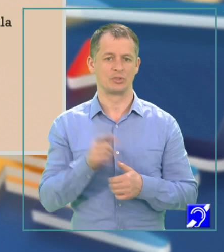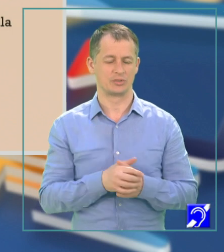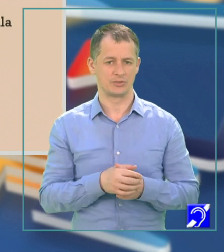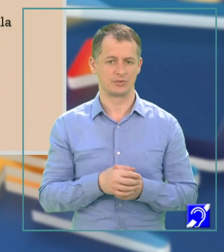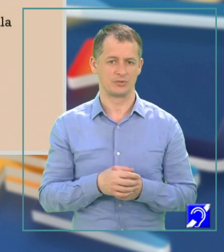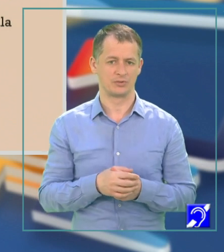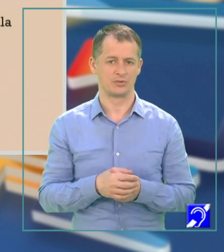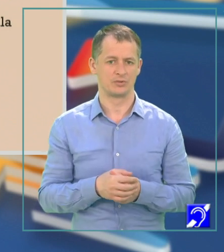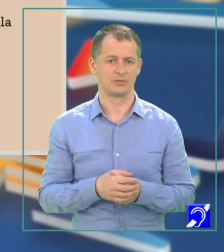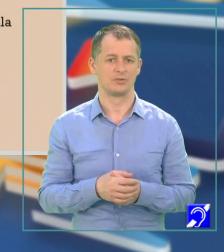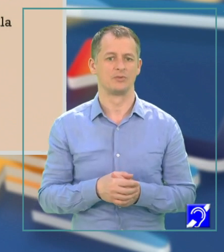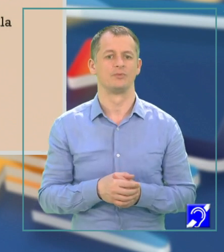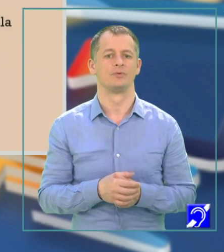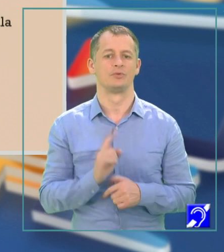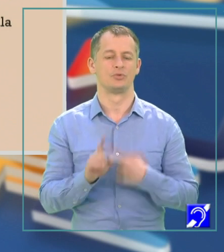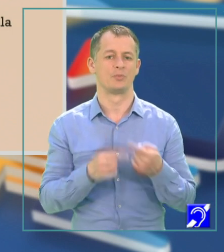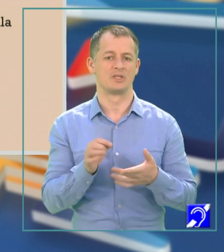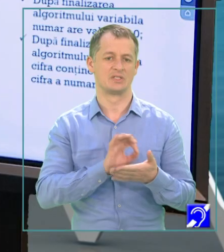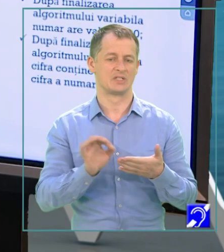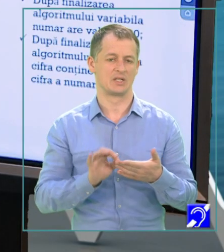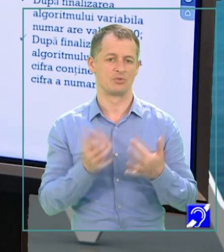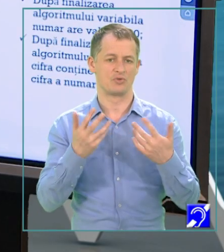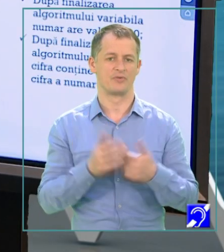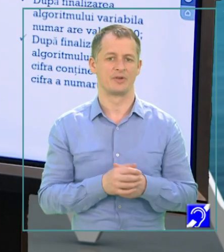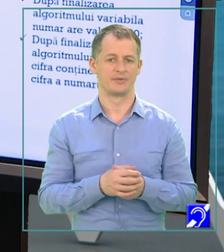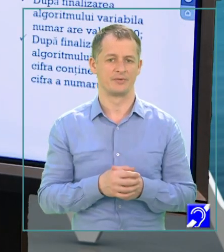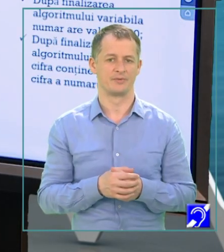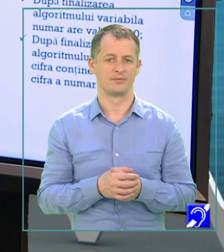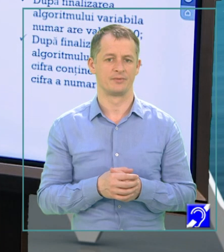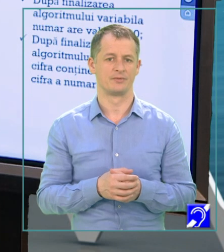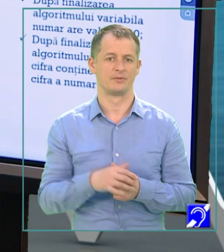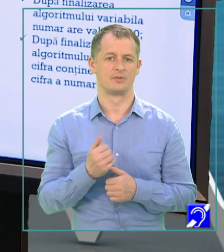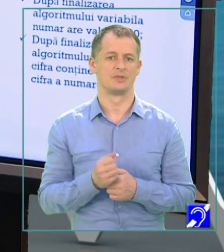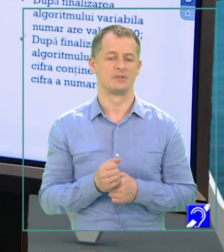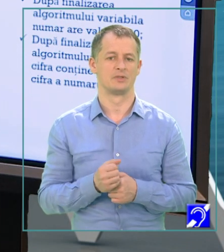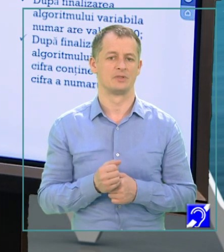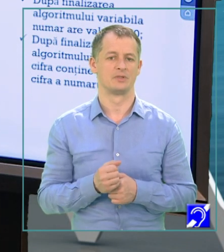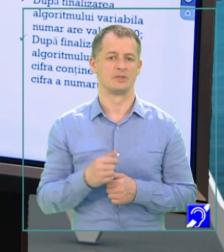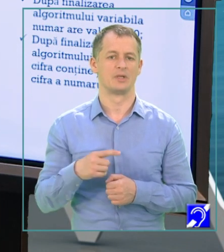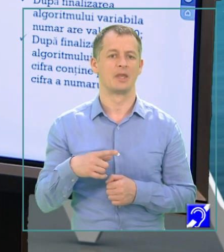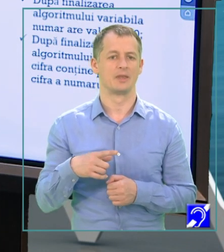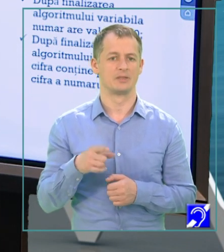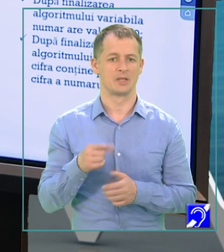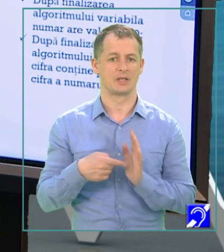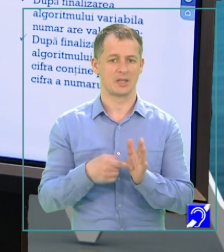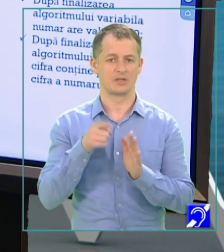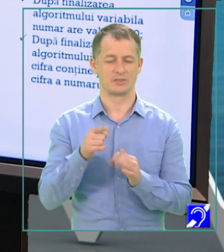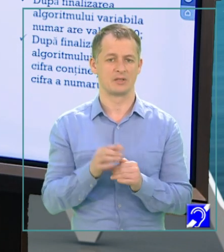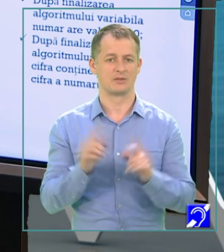ia valoarea număr slash 10, și apoi scriem cifra. Execuția algoritmului se află prezentată în acest tabel.